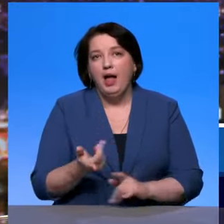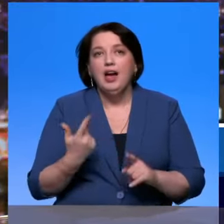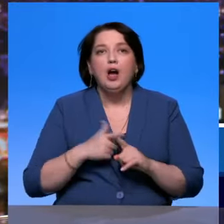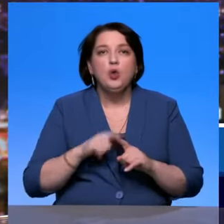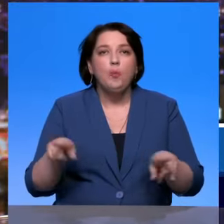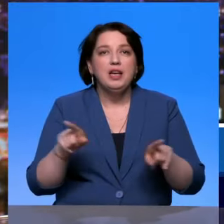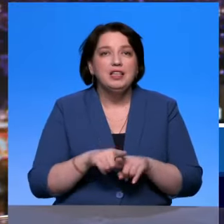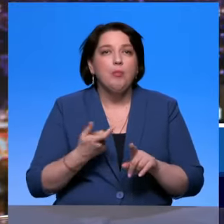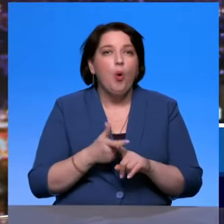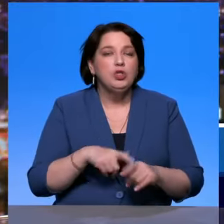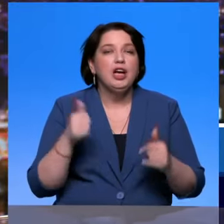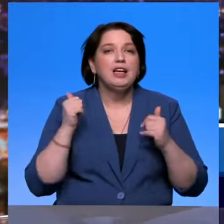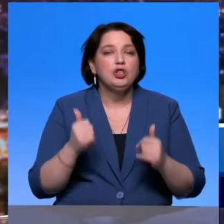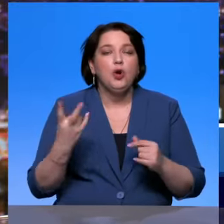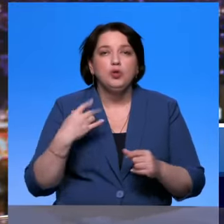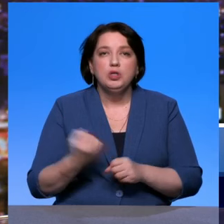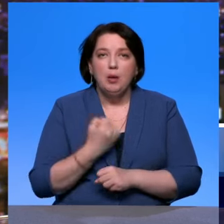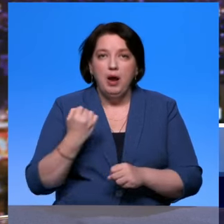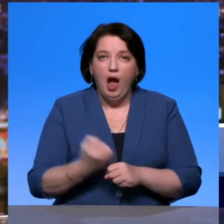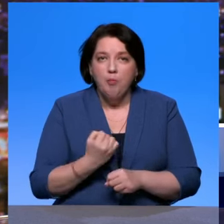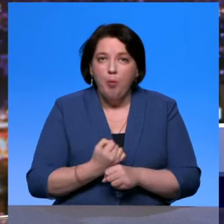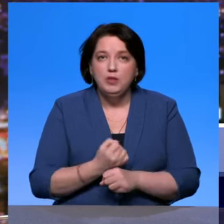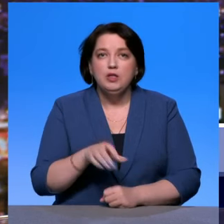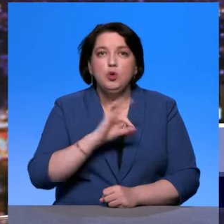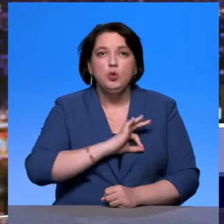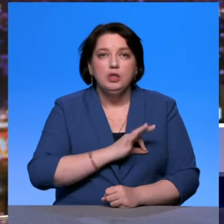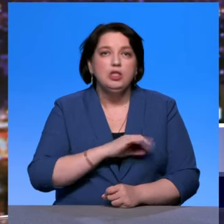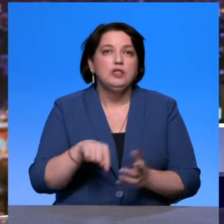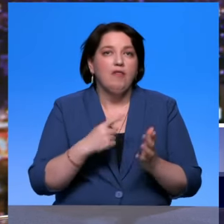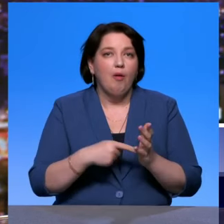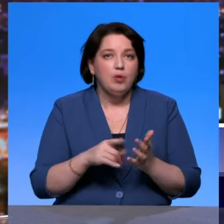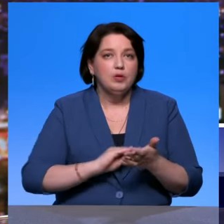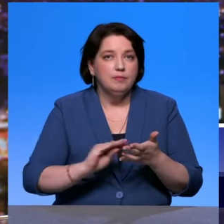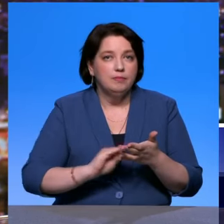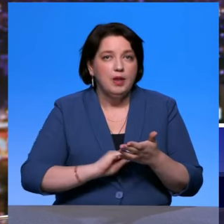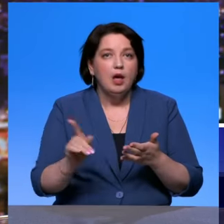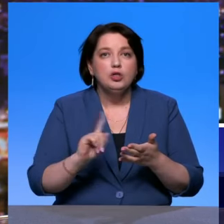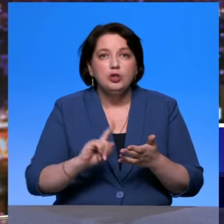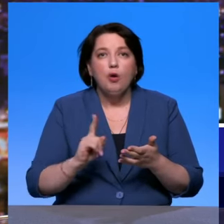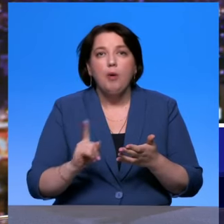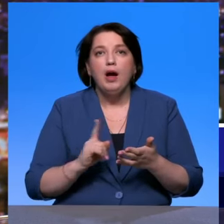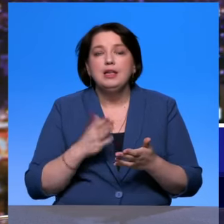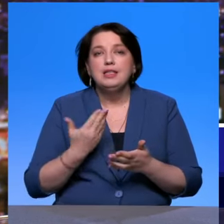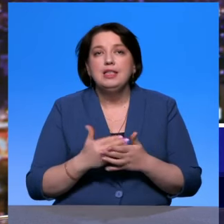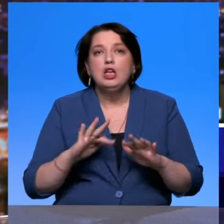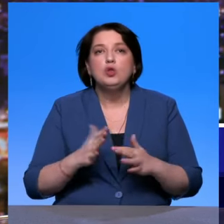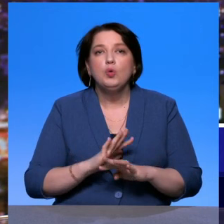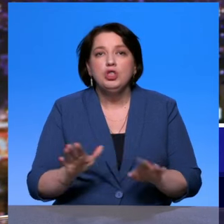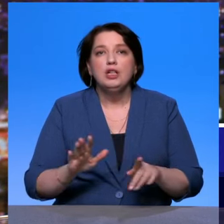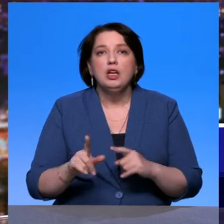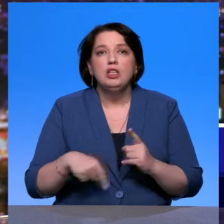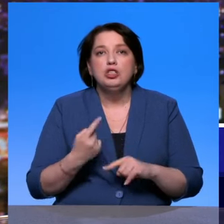очень хорошо проработать юридический этот вопрос. Потому что, чтобы не случилось, человека через